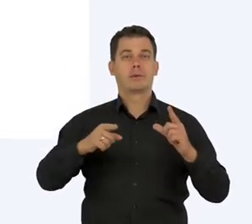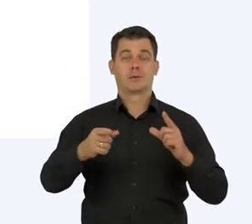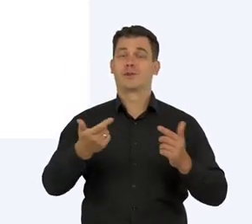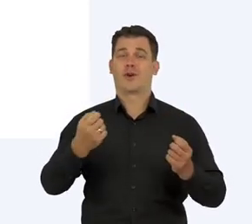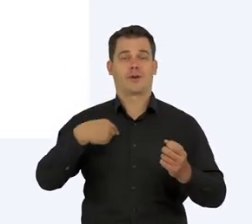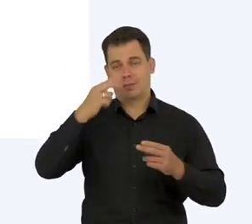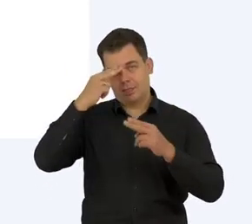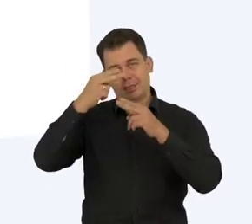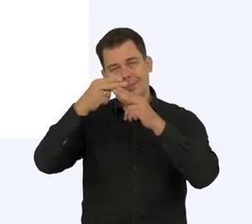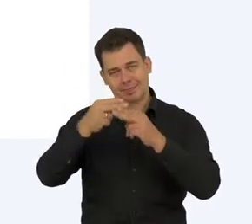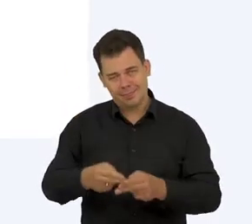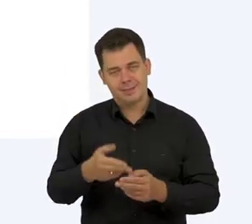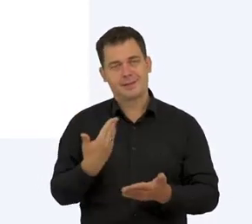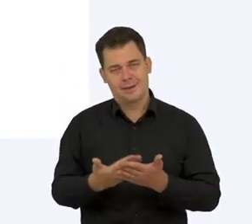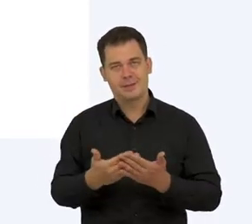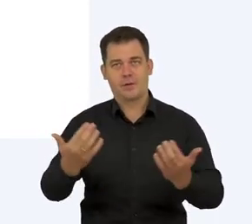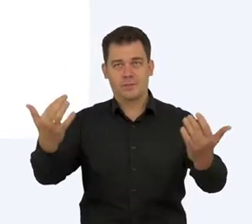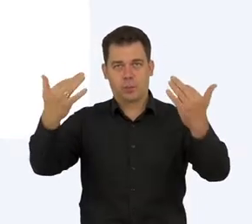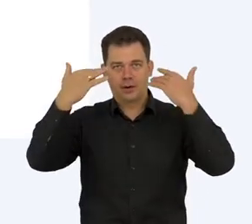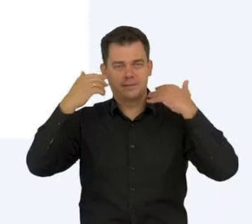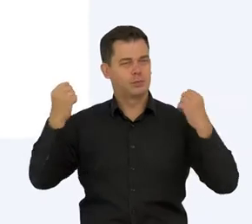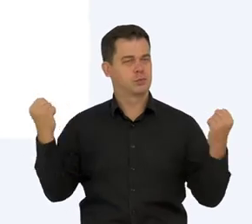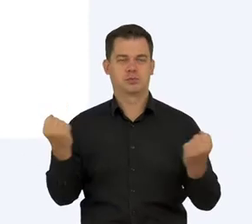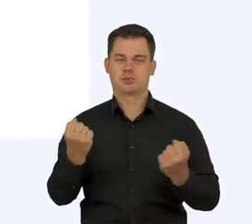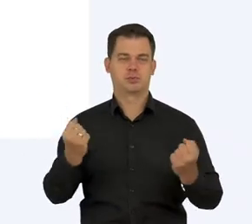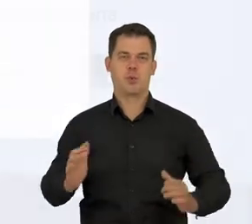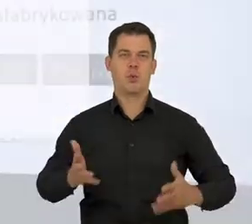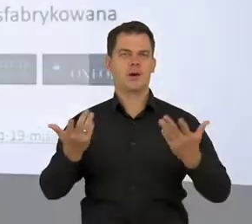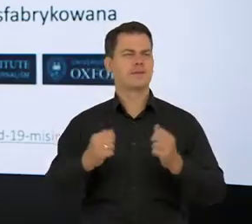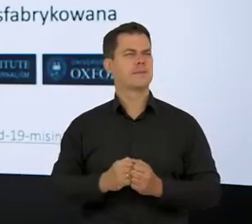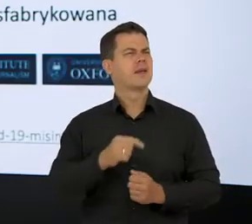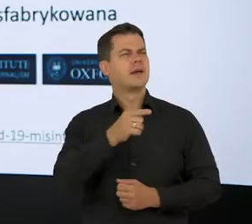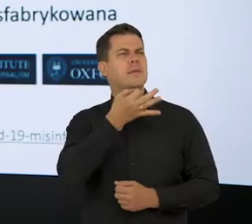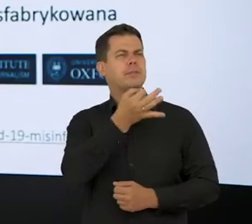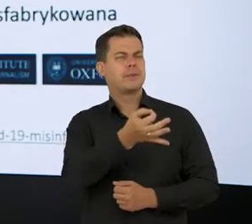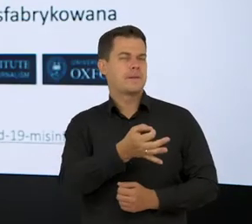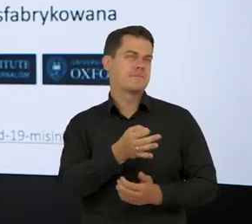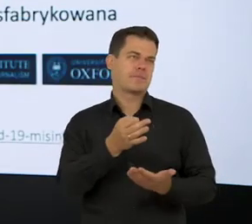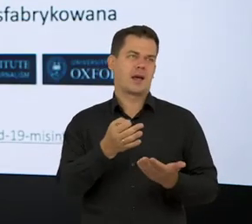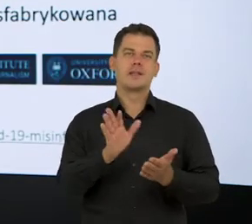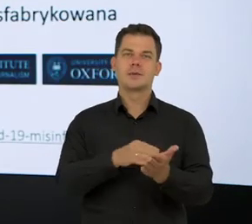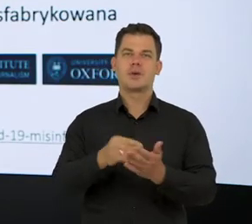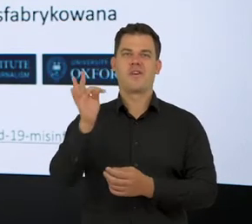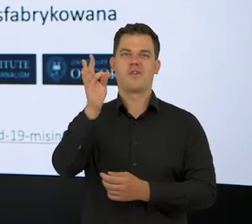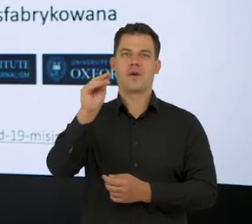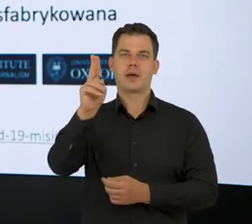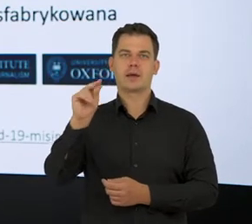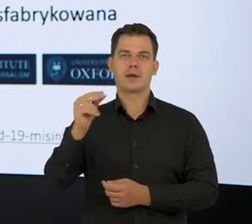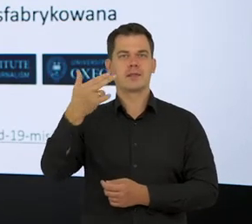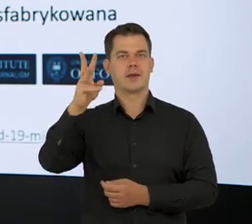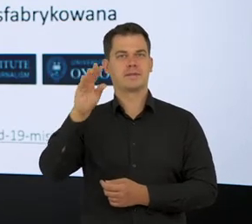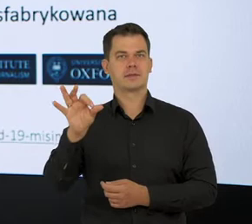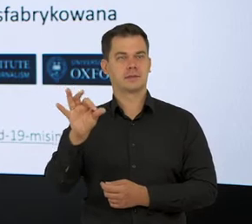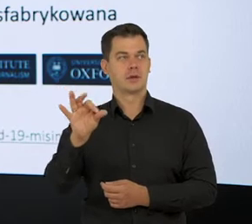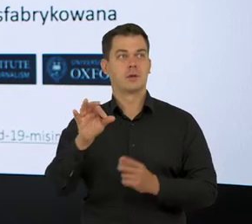typu wirusy informacyjne. Rozumiem. A które fake newsy cieszą się większym